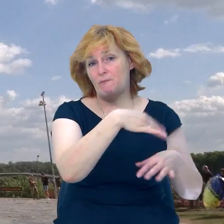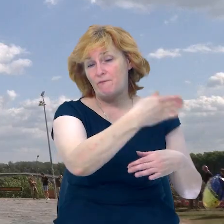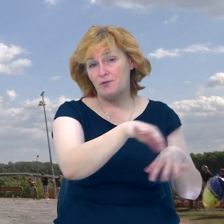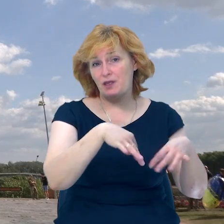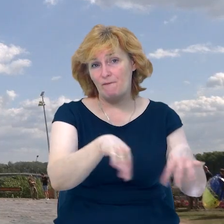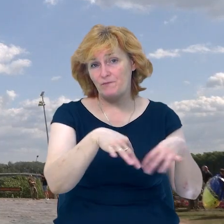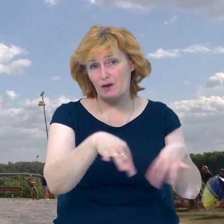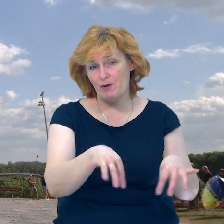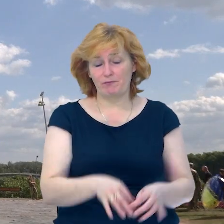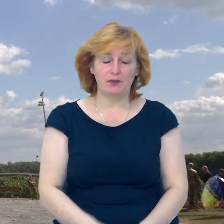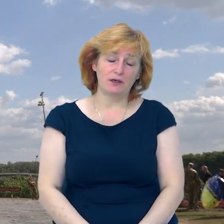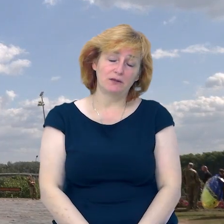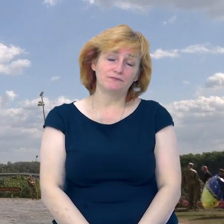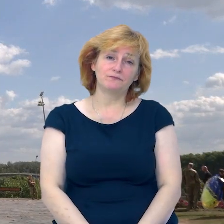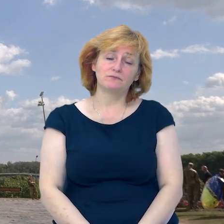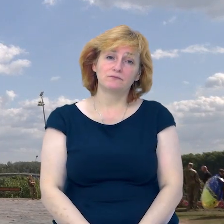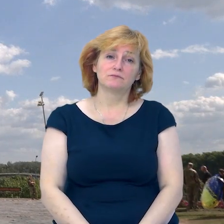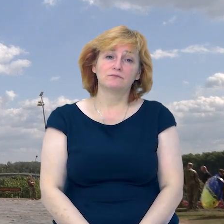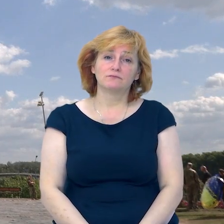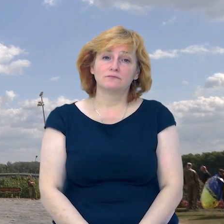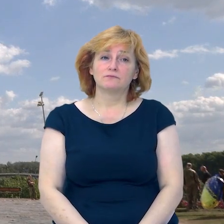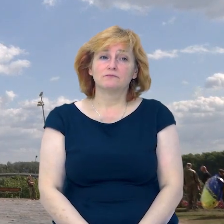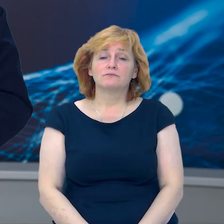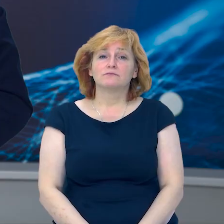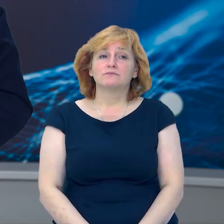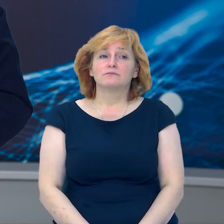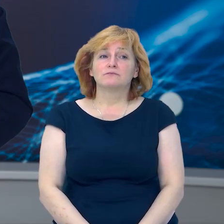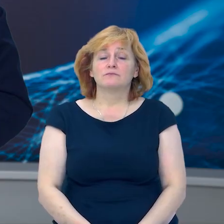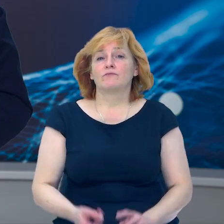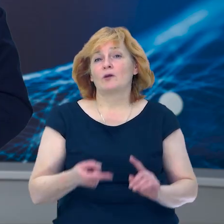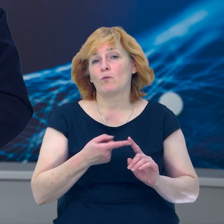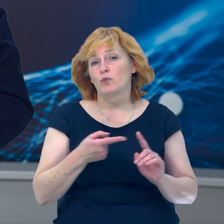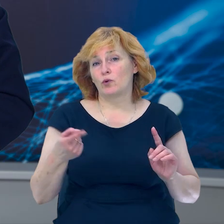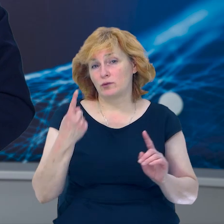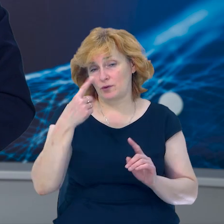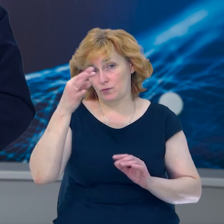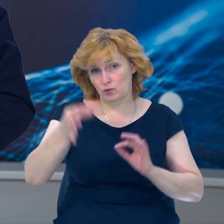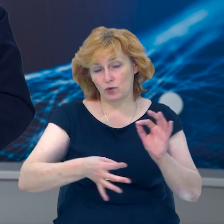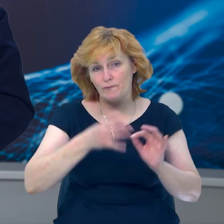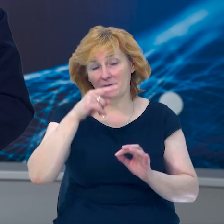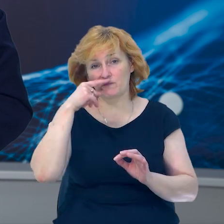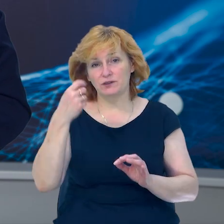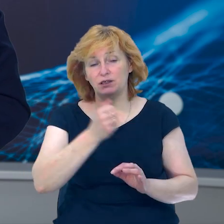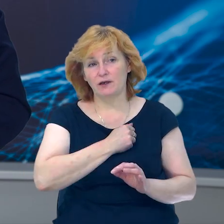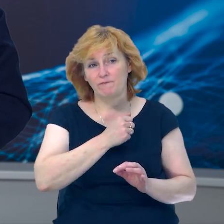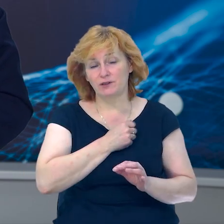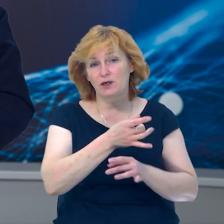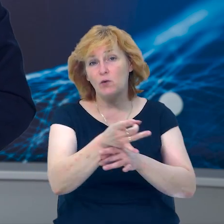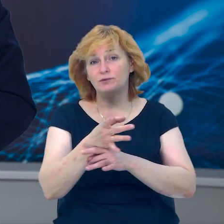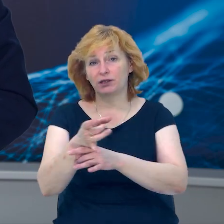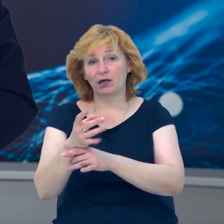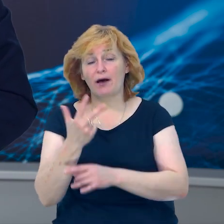Денисенко, Валерій Циркун, Суспільне новини, Чернігів. Протягом доби російські війська обстріляли три громади на